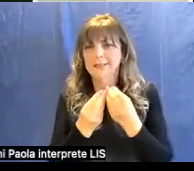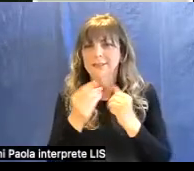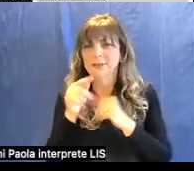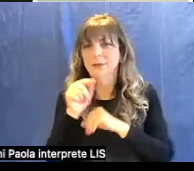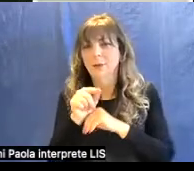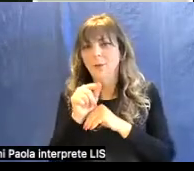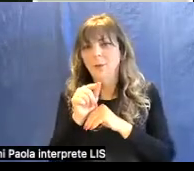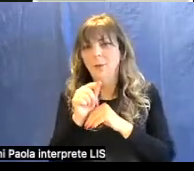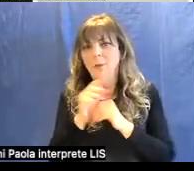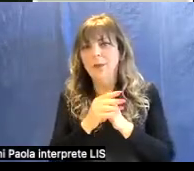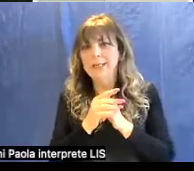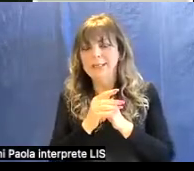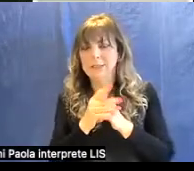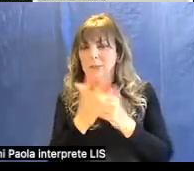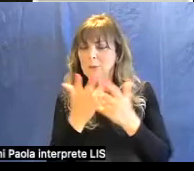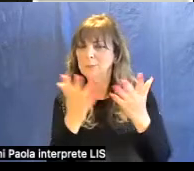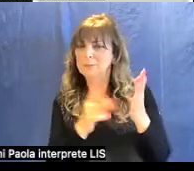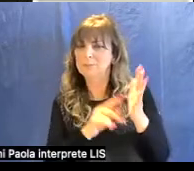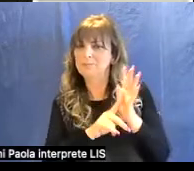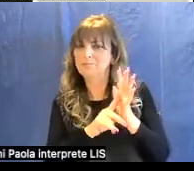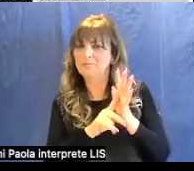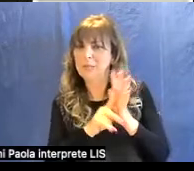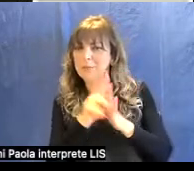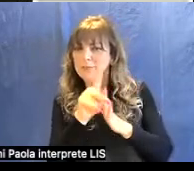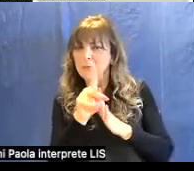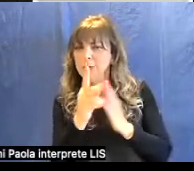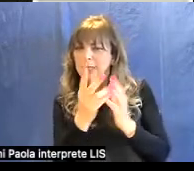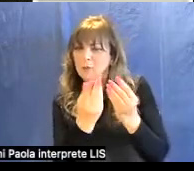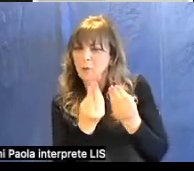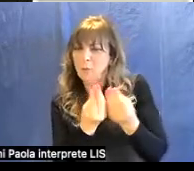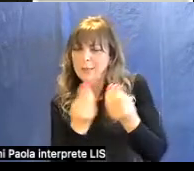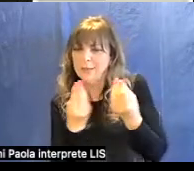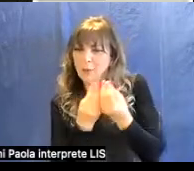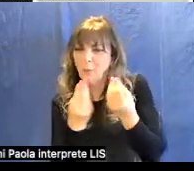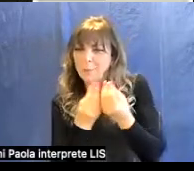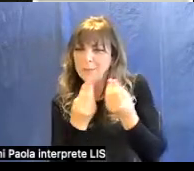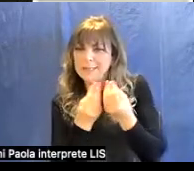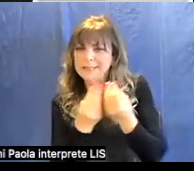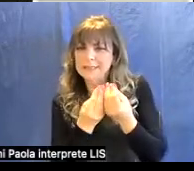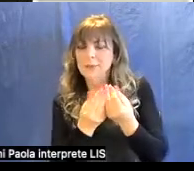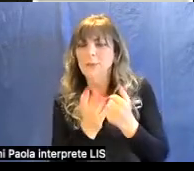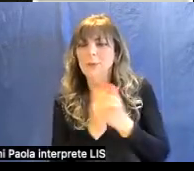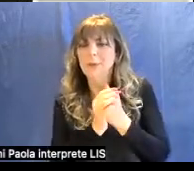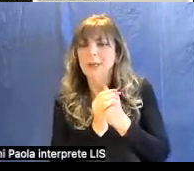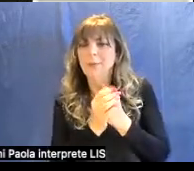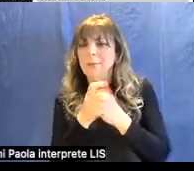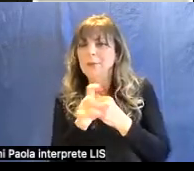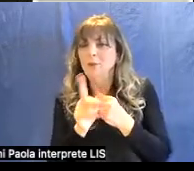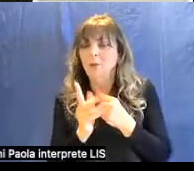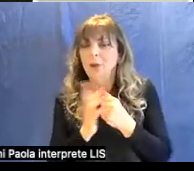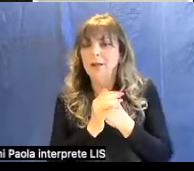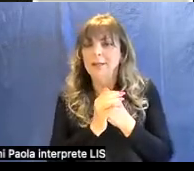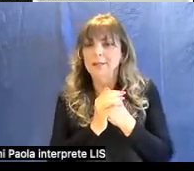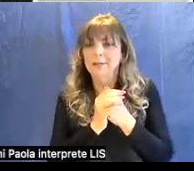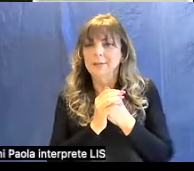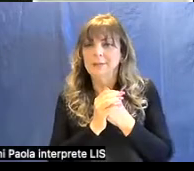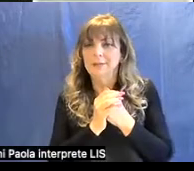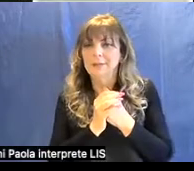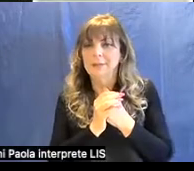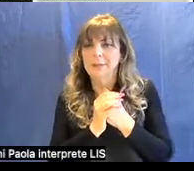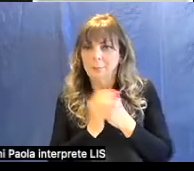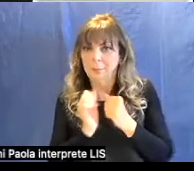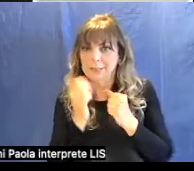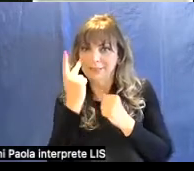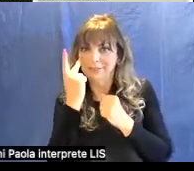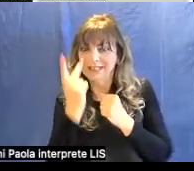questo effetto di compressione è dato anche dal fatto che come potete